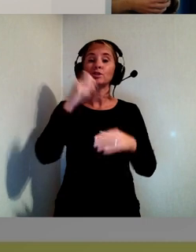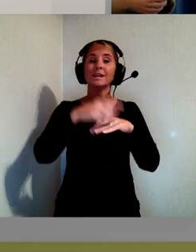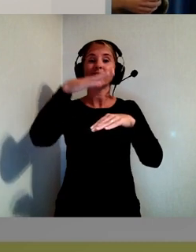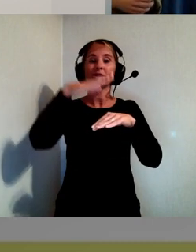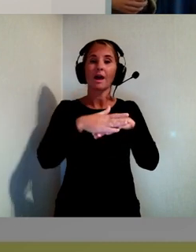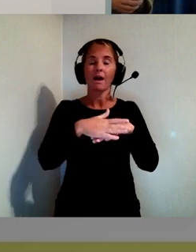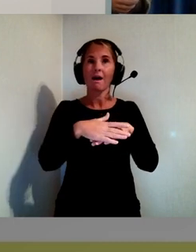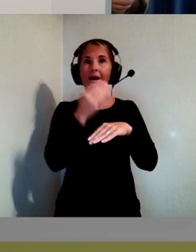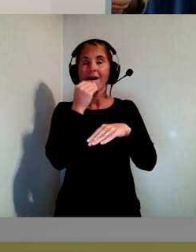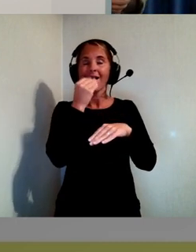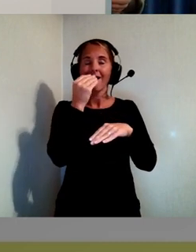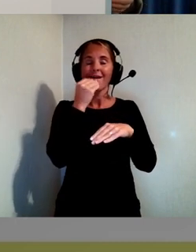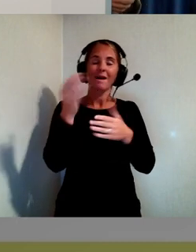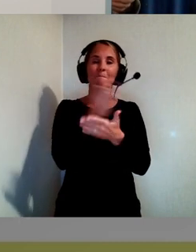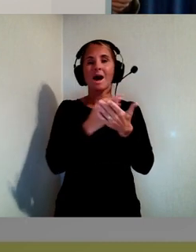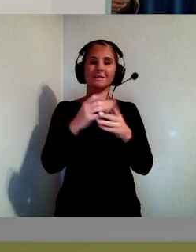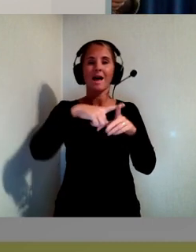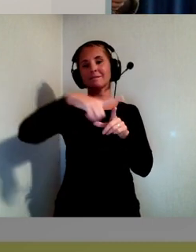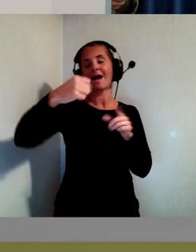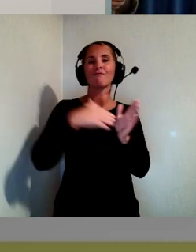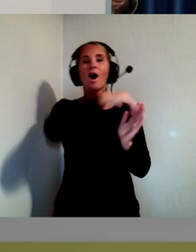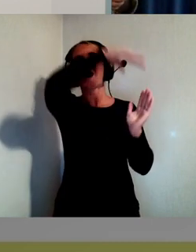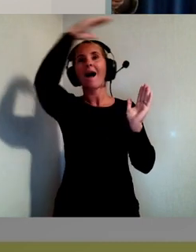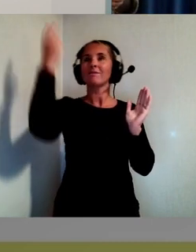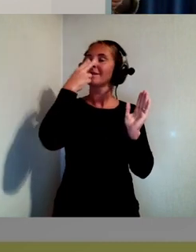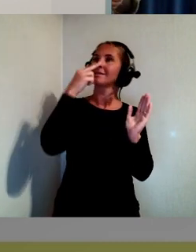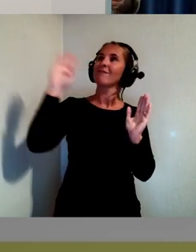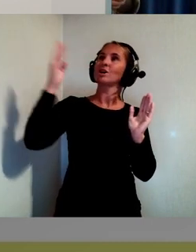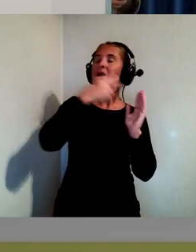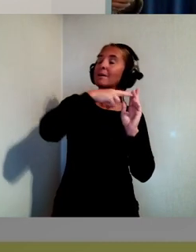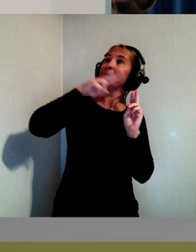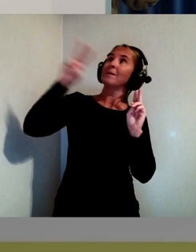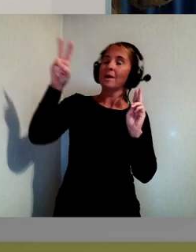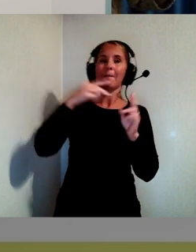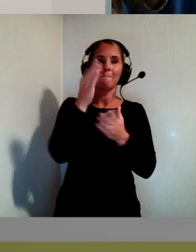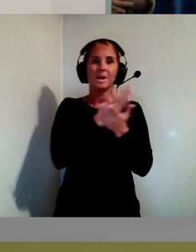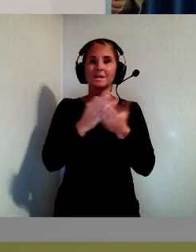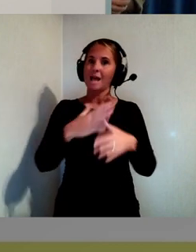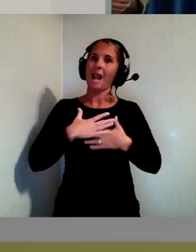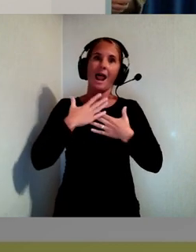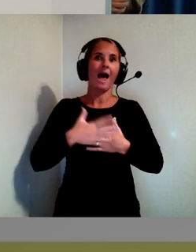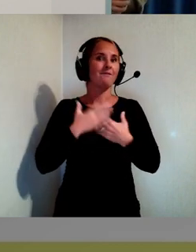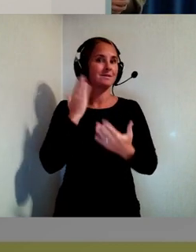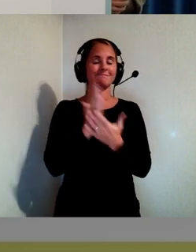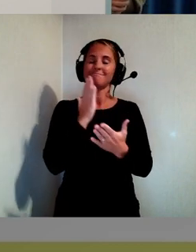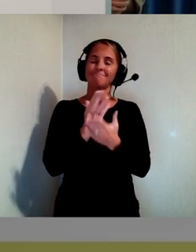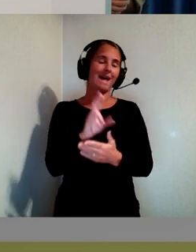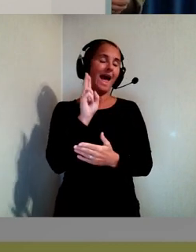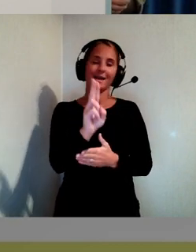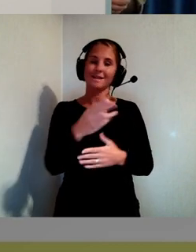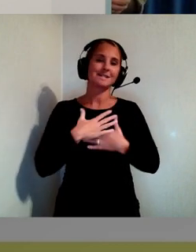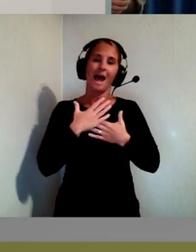a cheesy slice of heaven while gazing out the window. Pizza love is real folks. Vilket ju var liksom väldigt